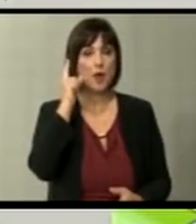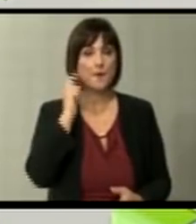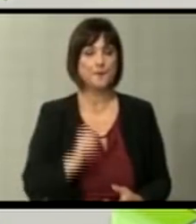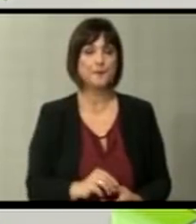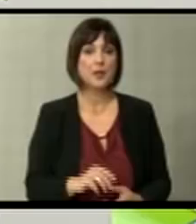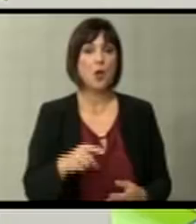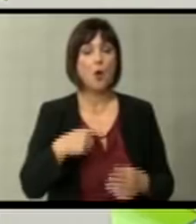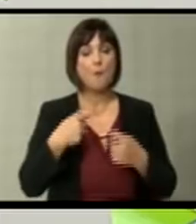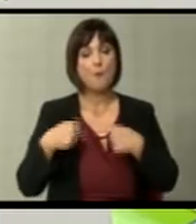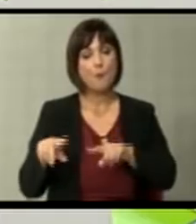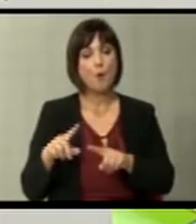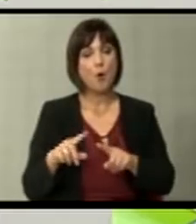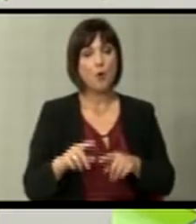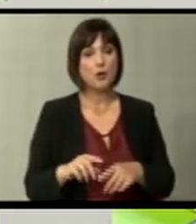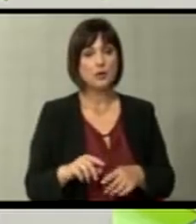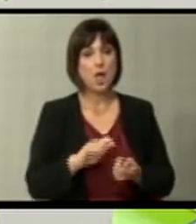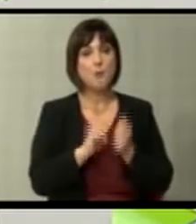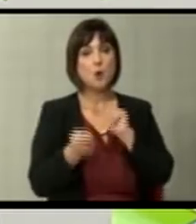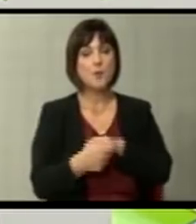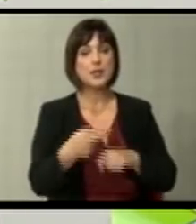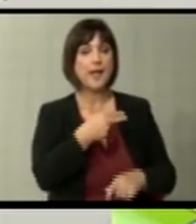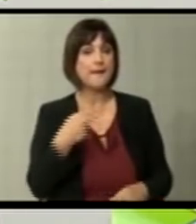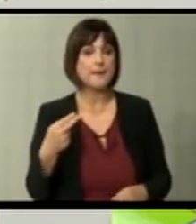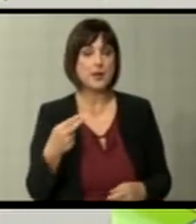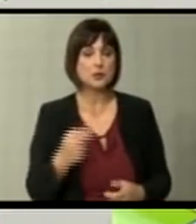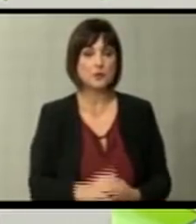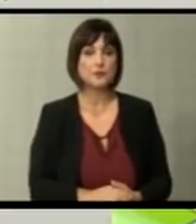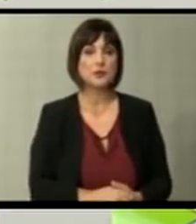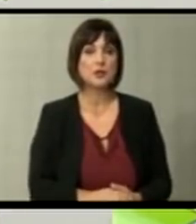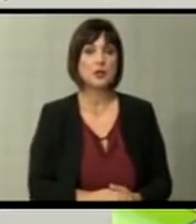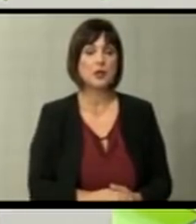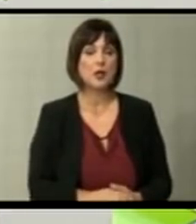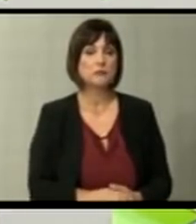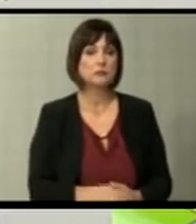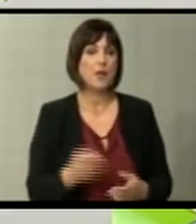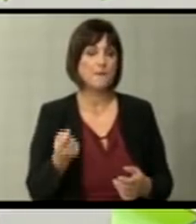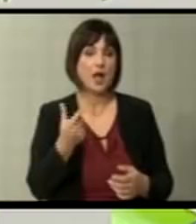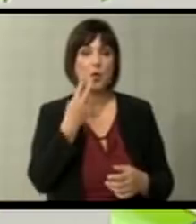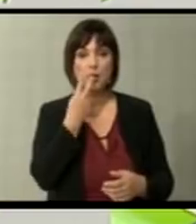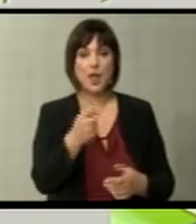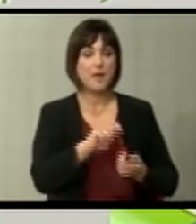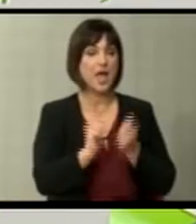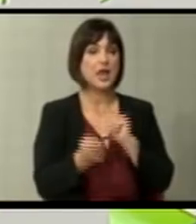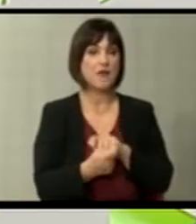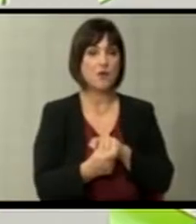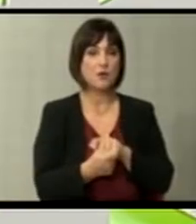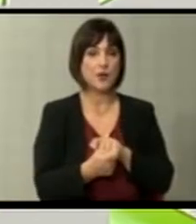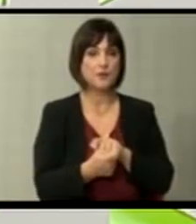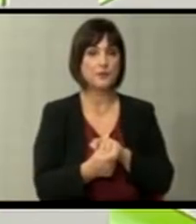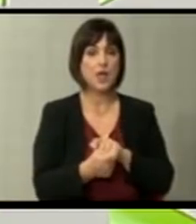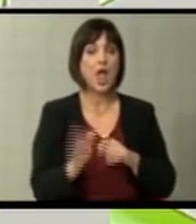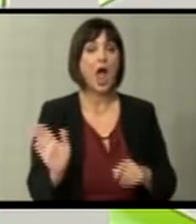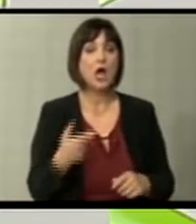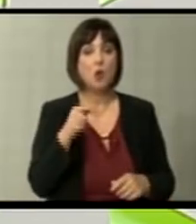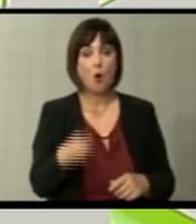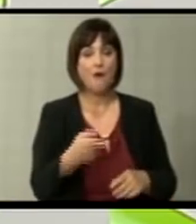по крај промената на името реално ние малко гледаме реформи и